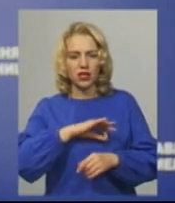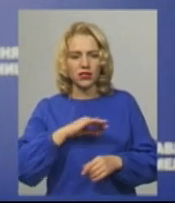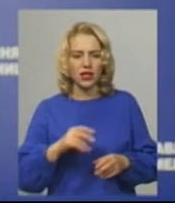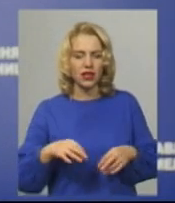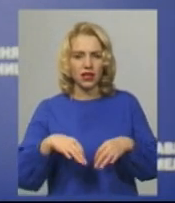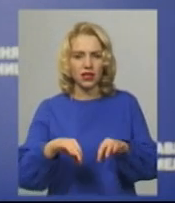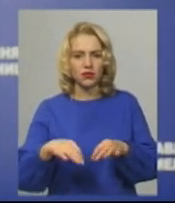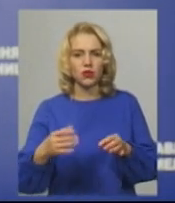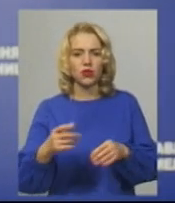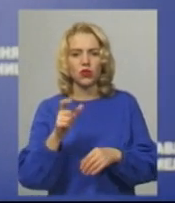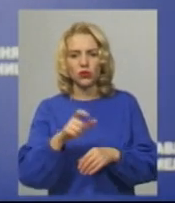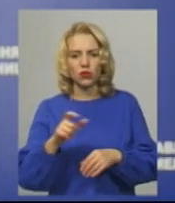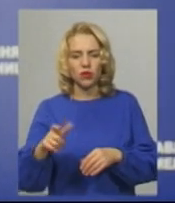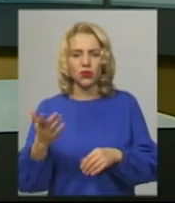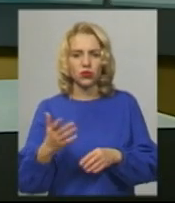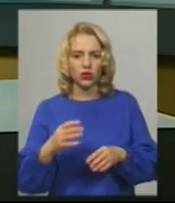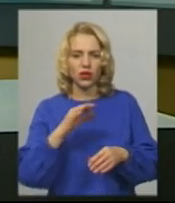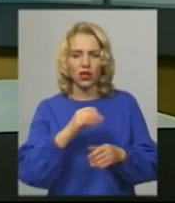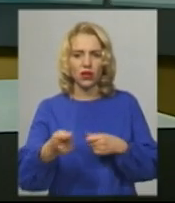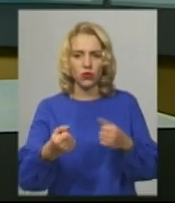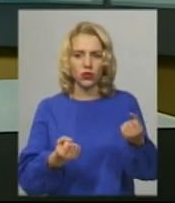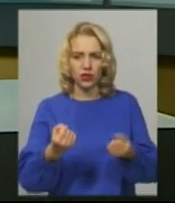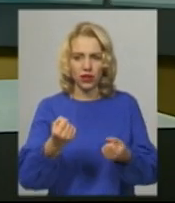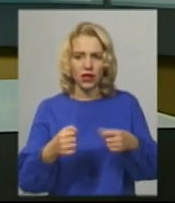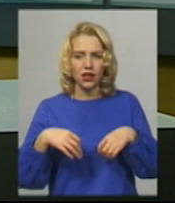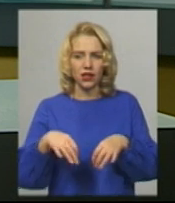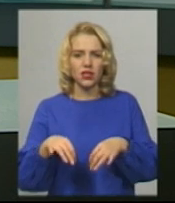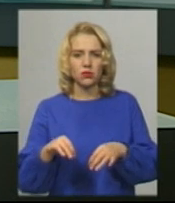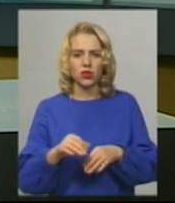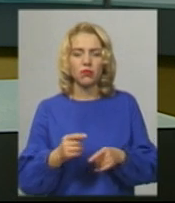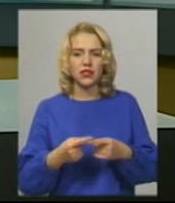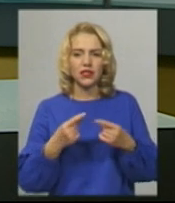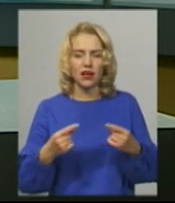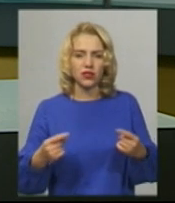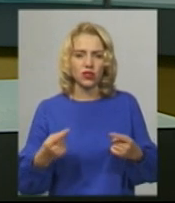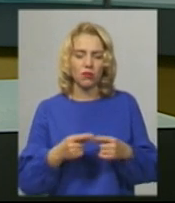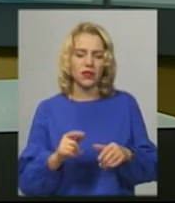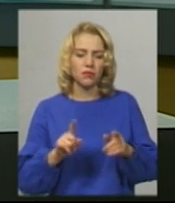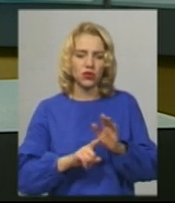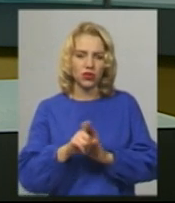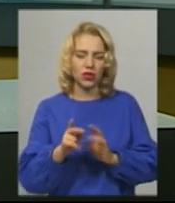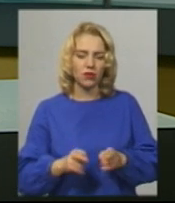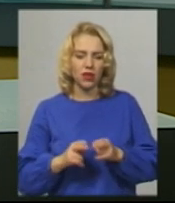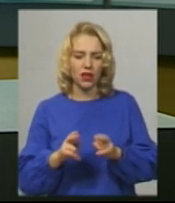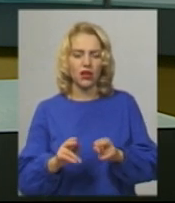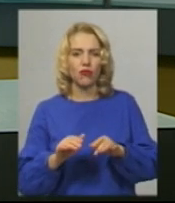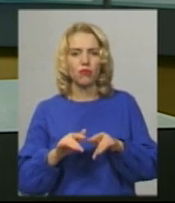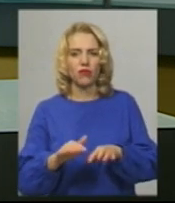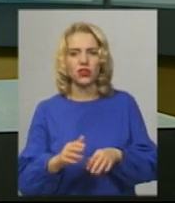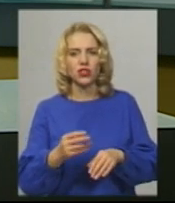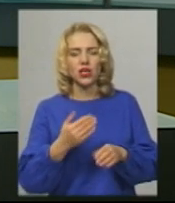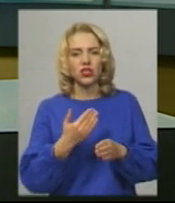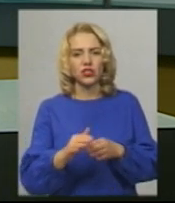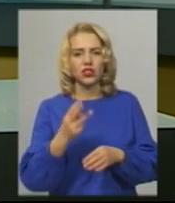керують транспортними засобами. За фактом ДТП відкрите кримінальне провадження за частиною 3 статті